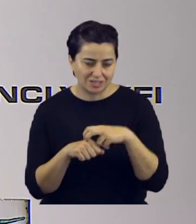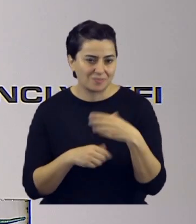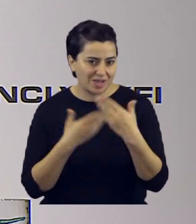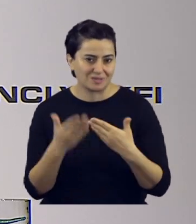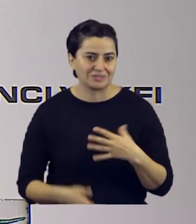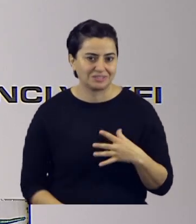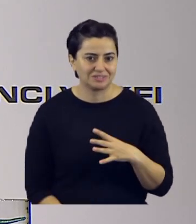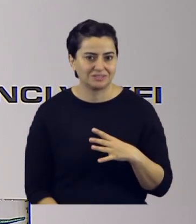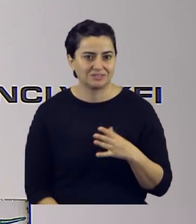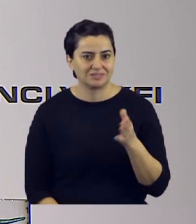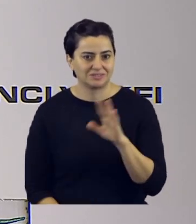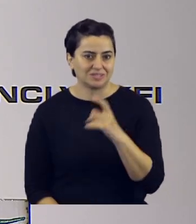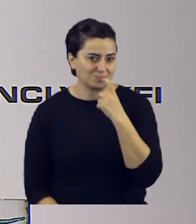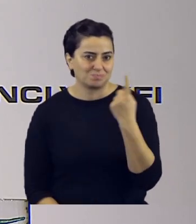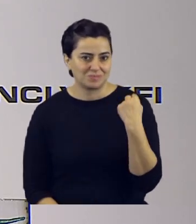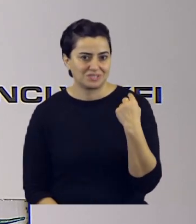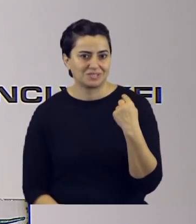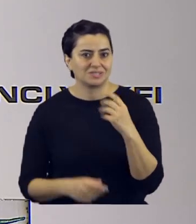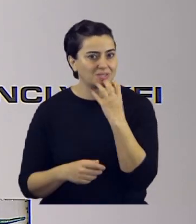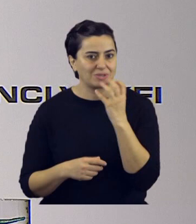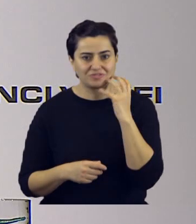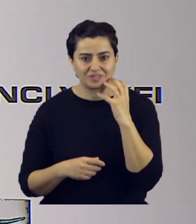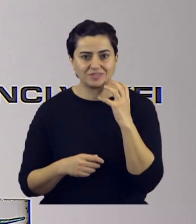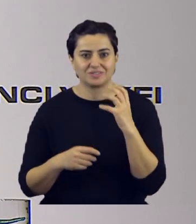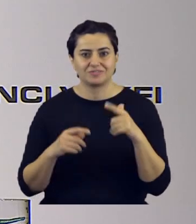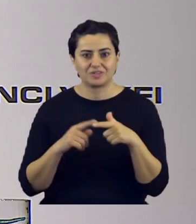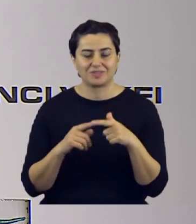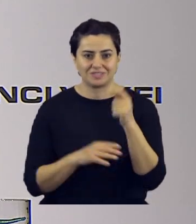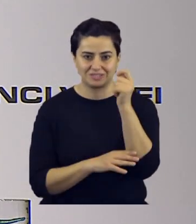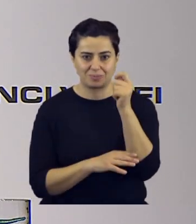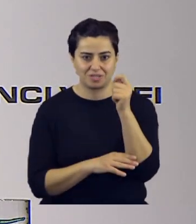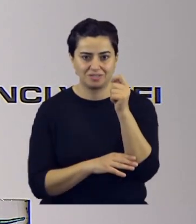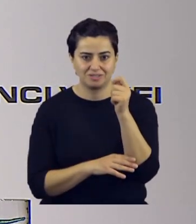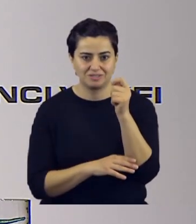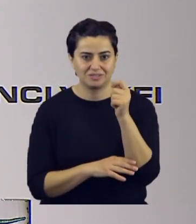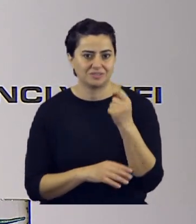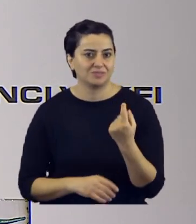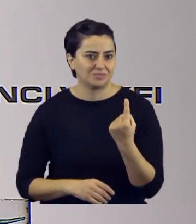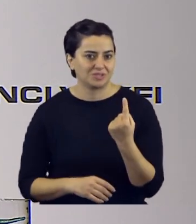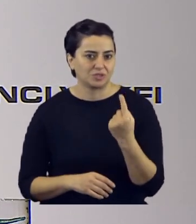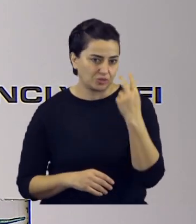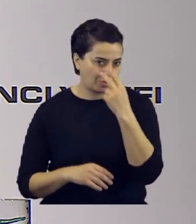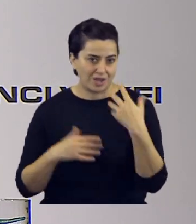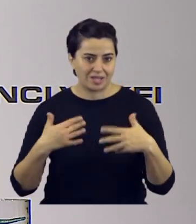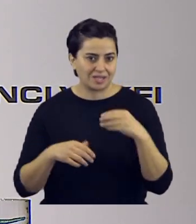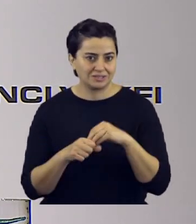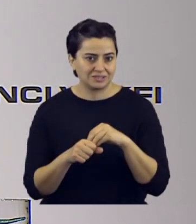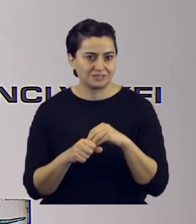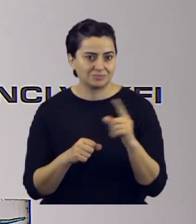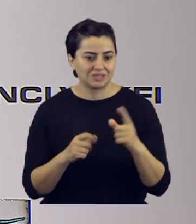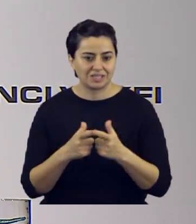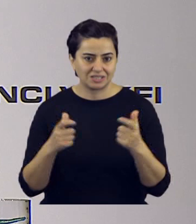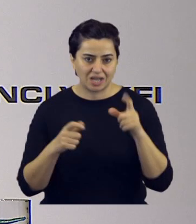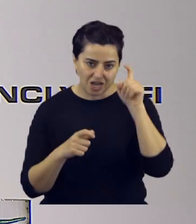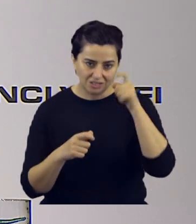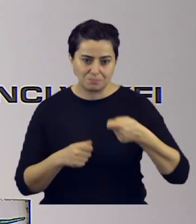hatırlatmanı isteyeceğim. Öte yandan geçen seneki Sabancı Vakfı Filantropi Semineri'nde de bir görme engellilere yönelik